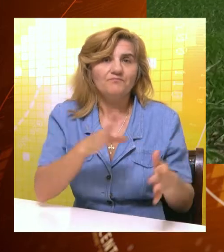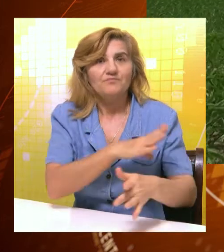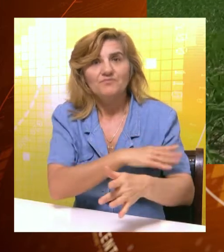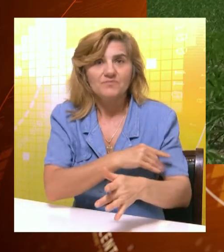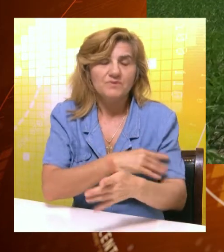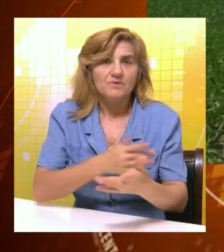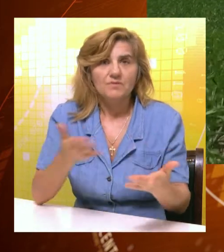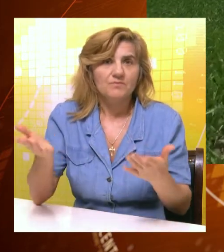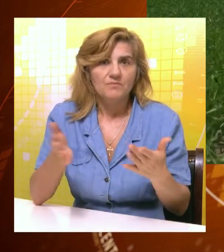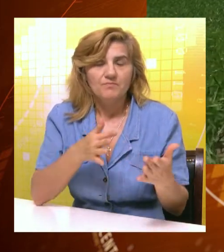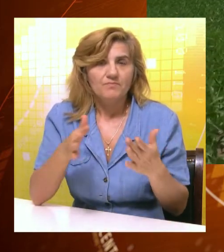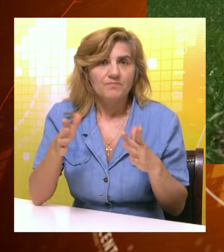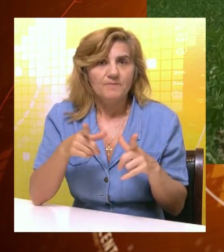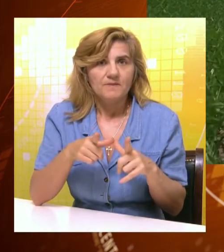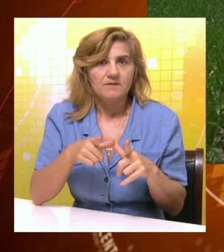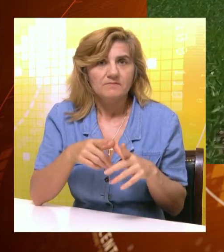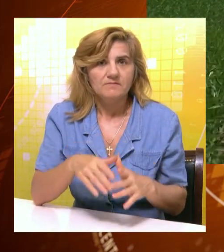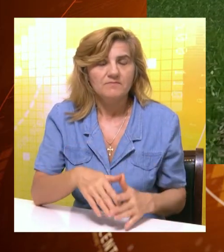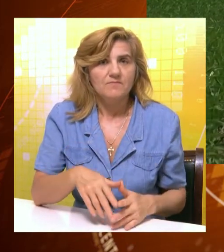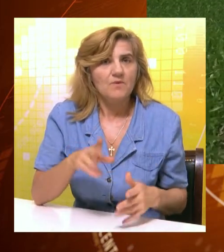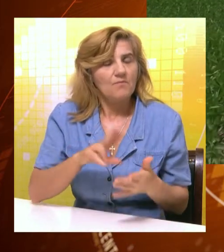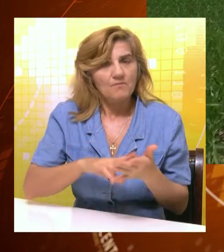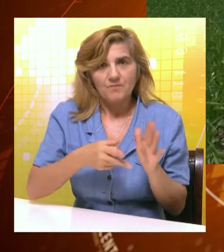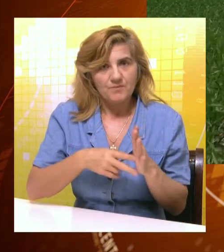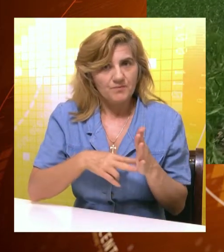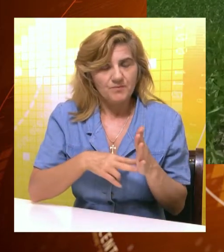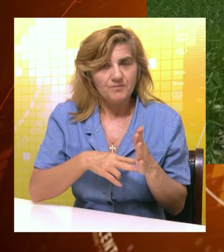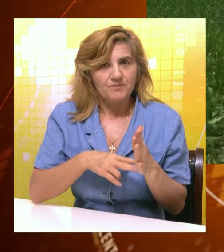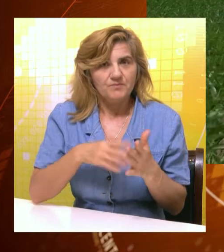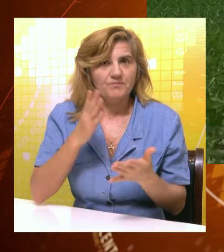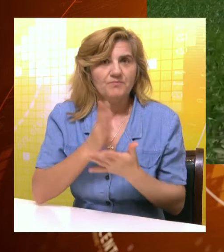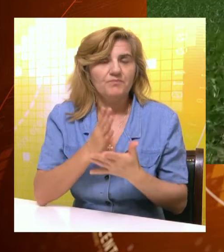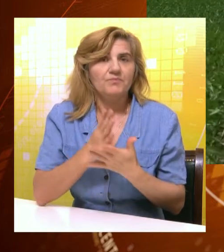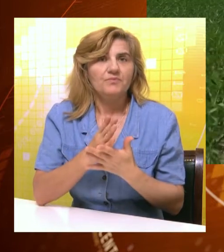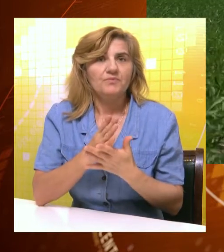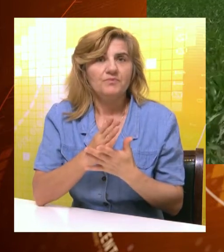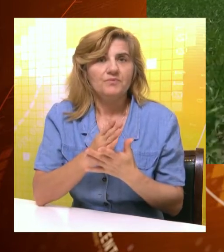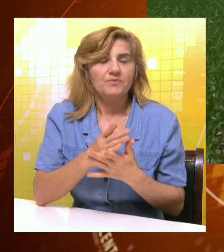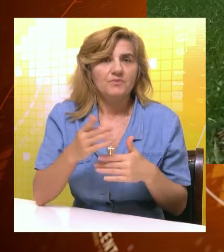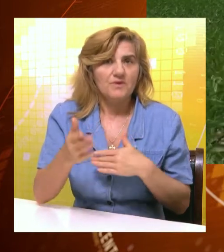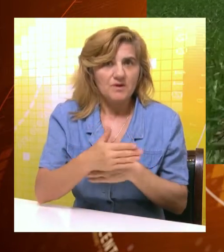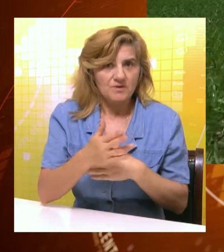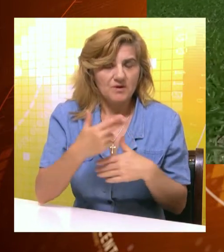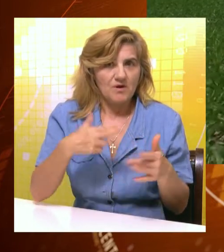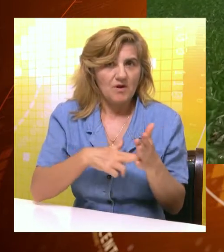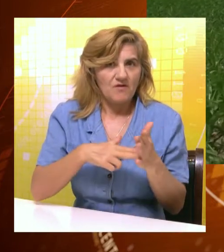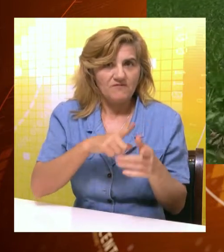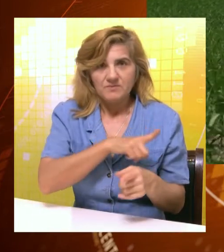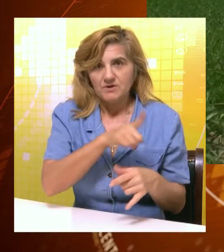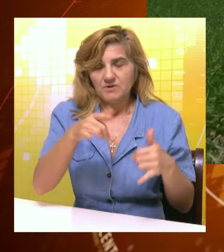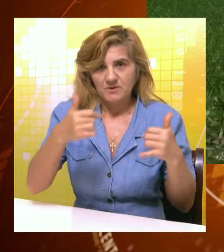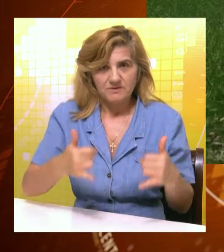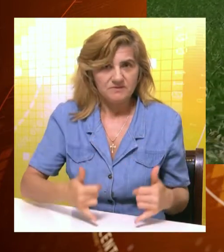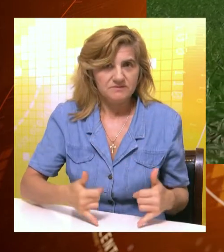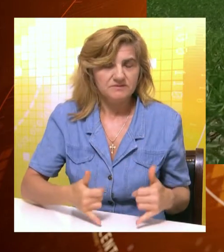slabije pomažu, znači problem će biti već od jesenas, od novembra, pa evo